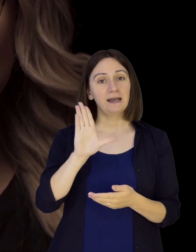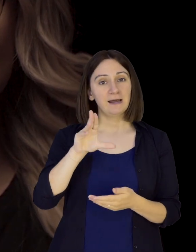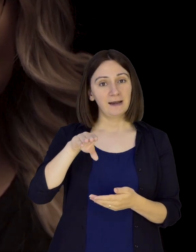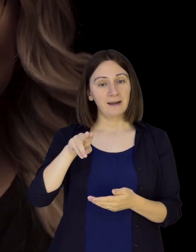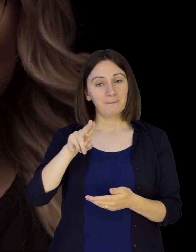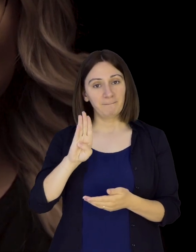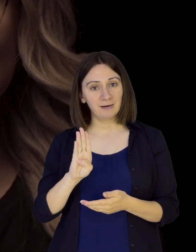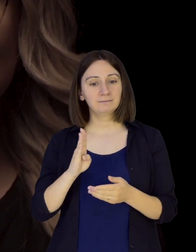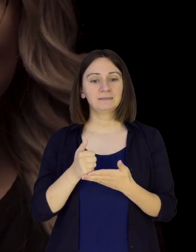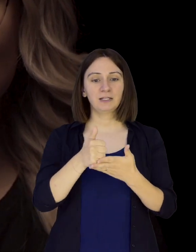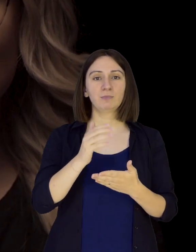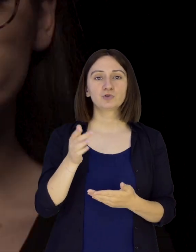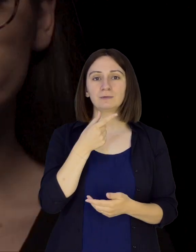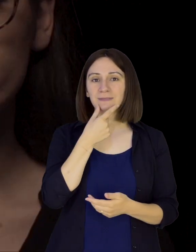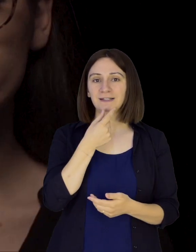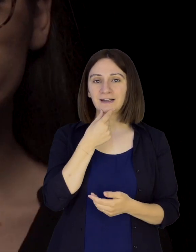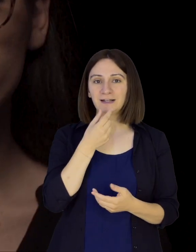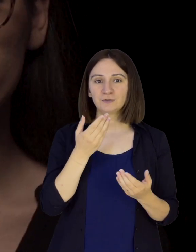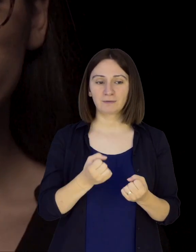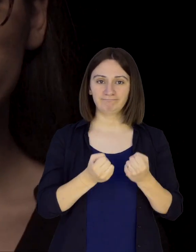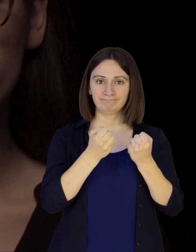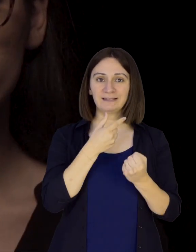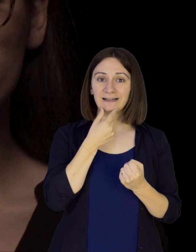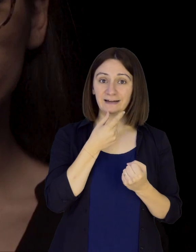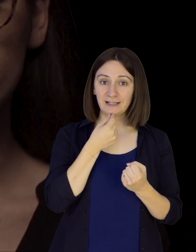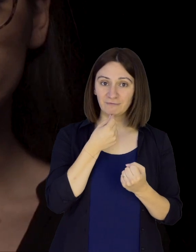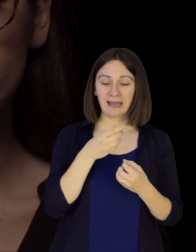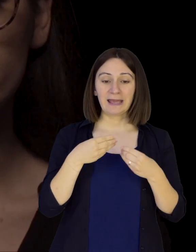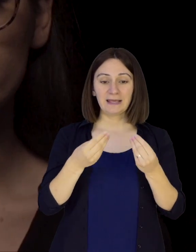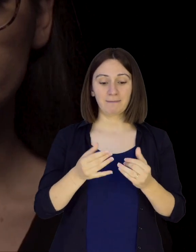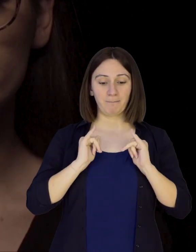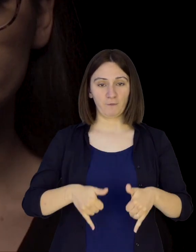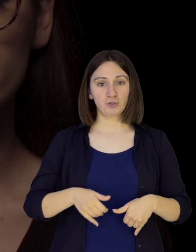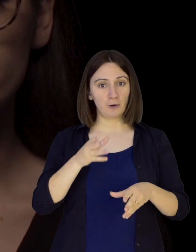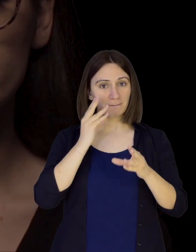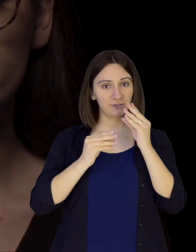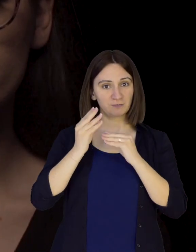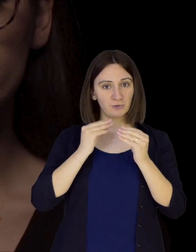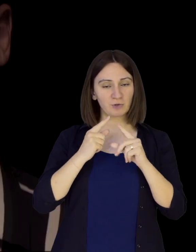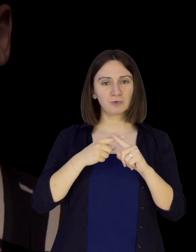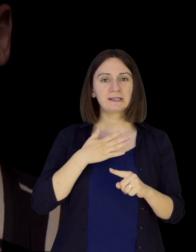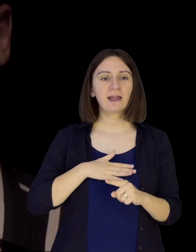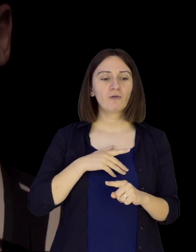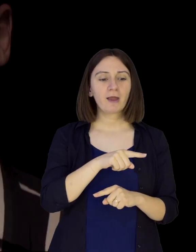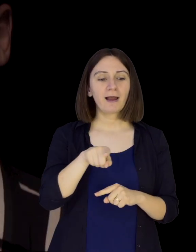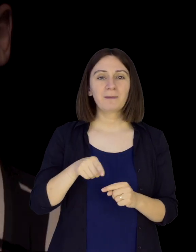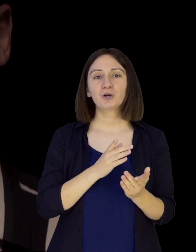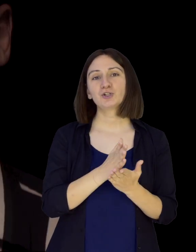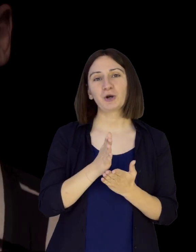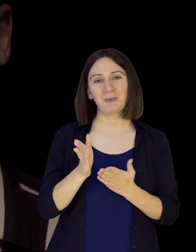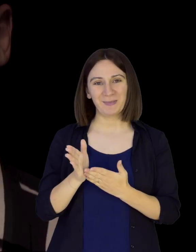rjetëzimi dhe forumet rinore, për të adresuar dhe evidentuar problemet me dhe cilat hasen të rinjt, dhe për të